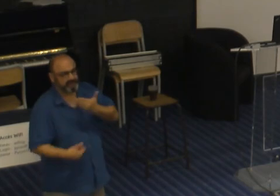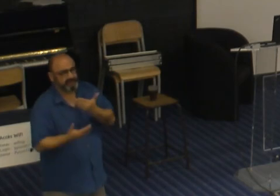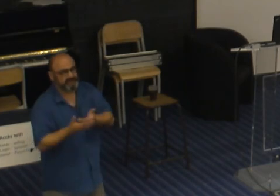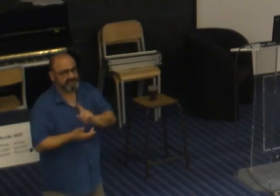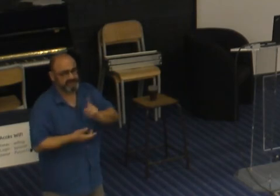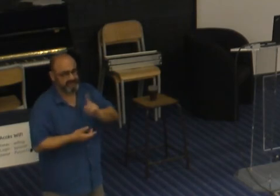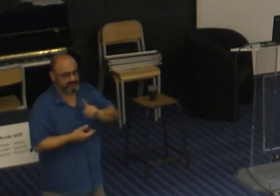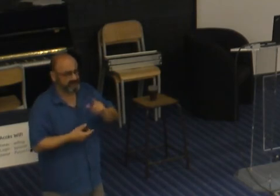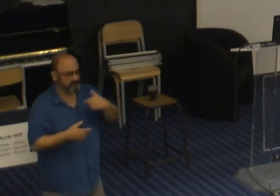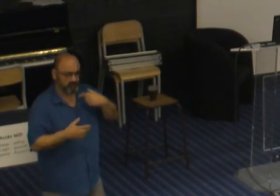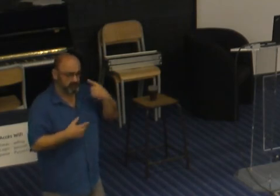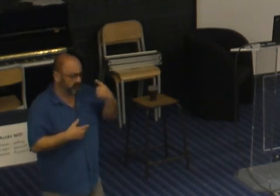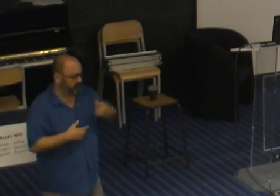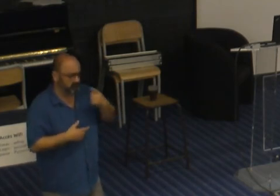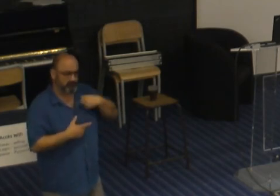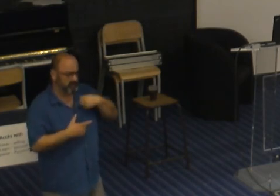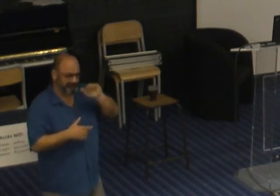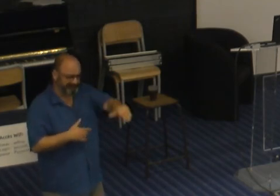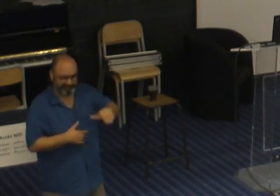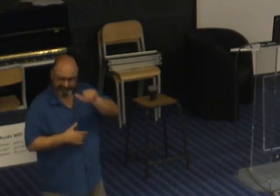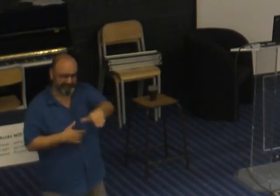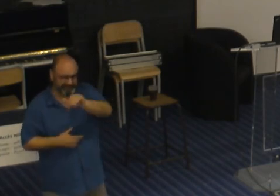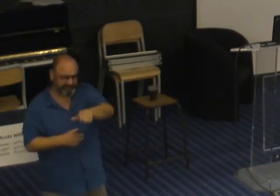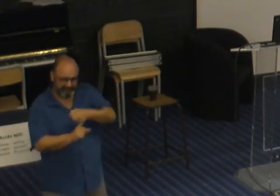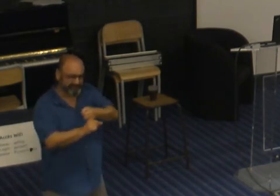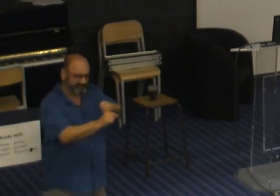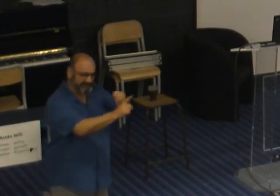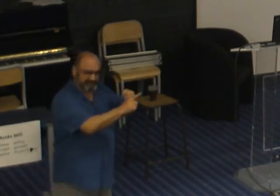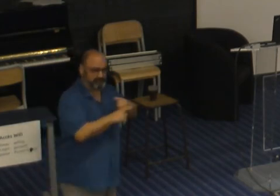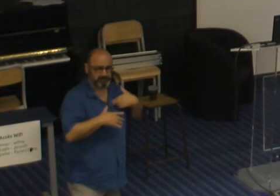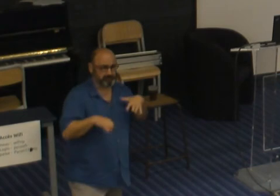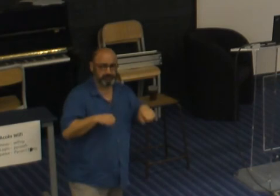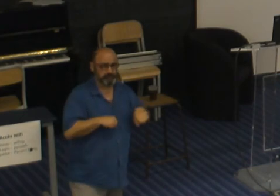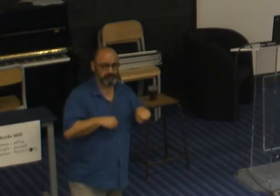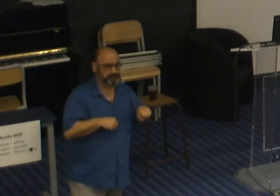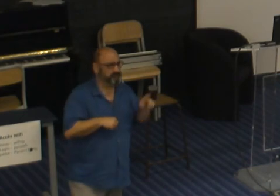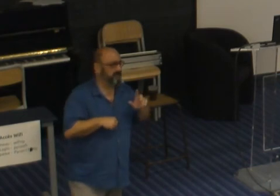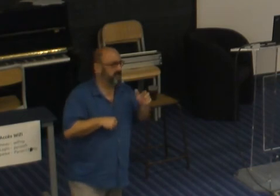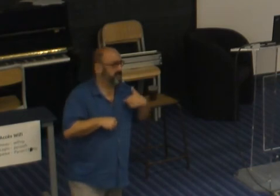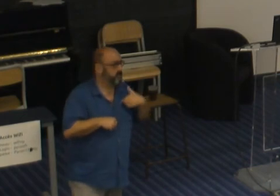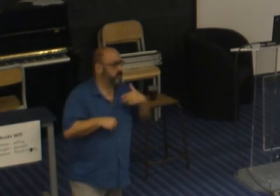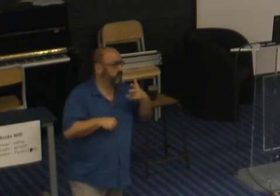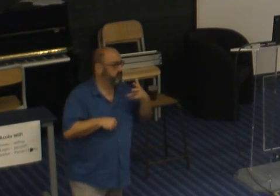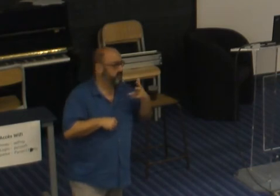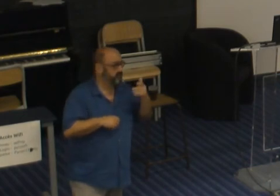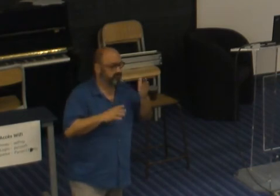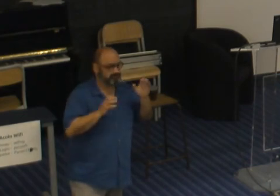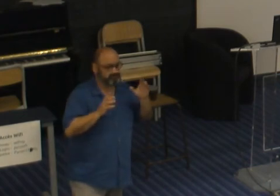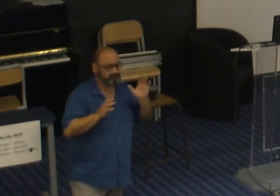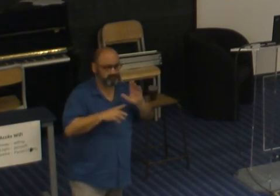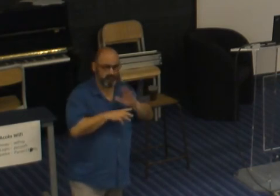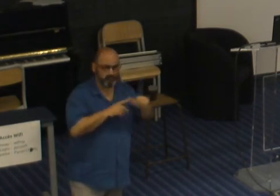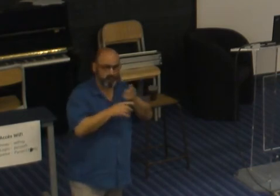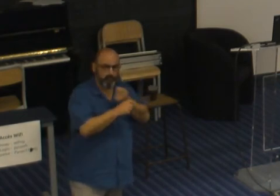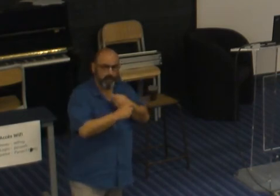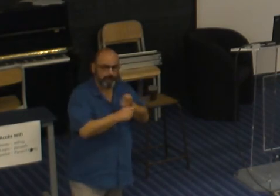j'y suis allé tout le temps j'ai emmerdé tout le monde je veux dire je fais tout